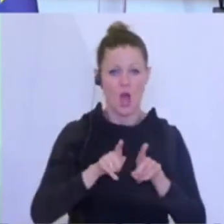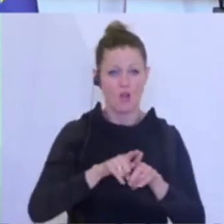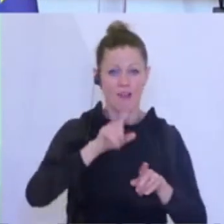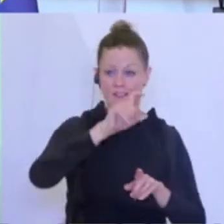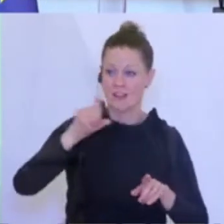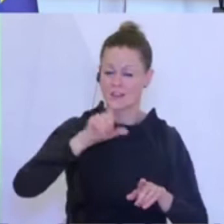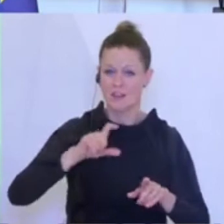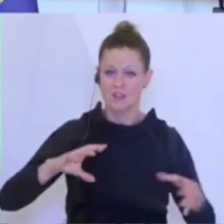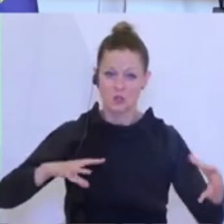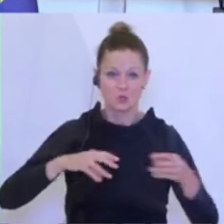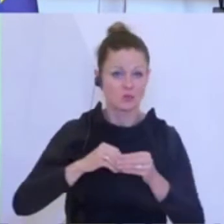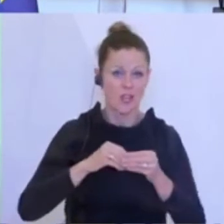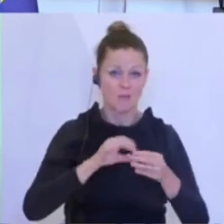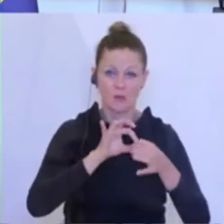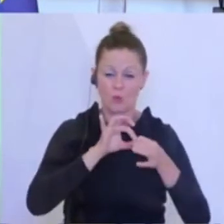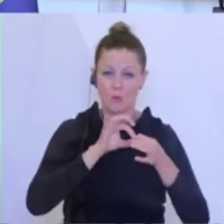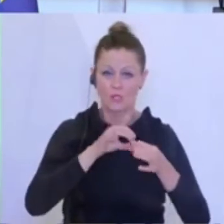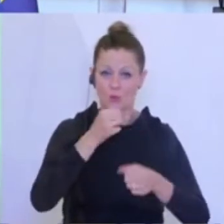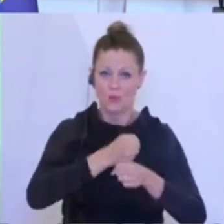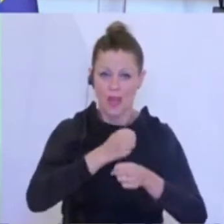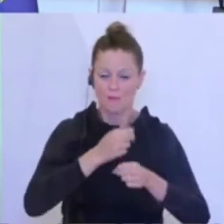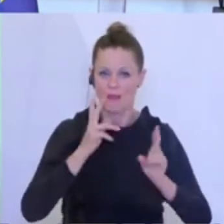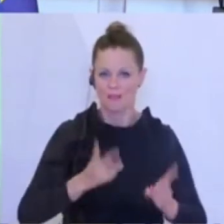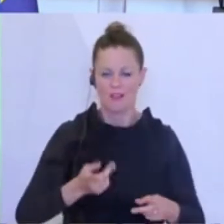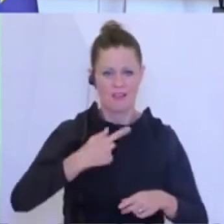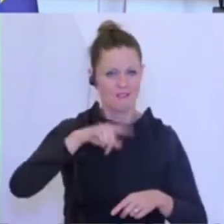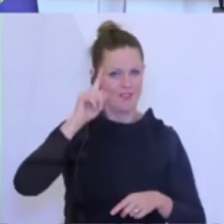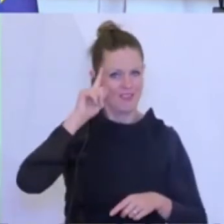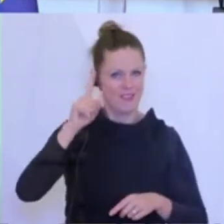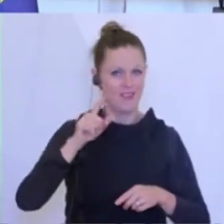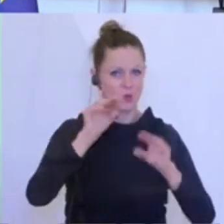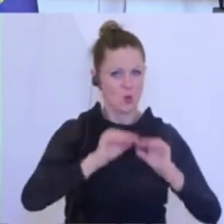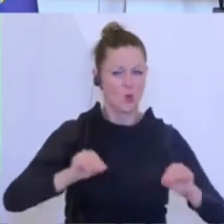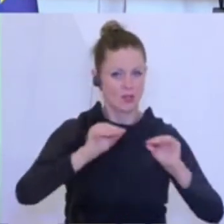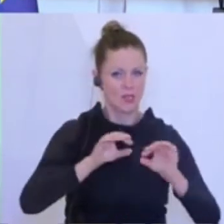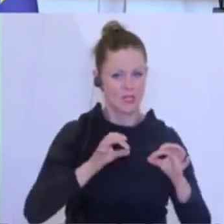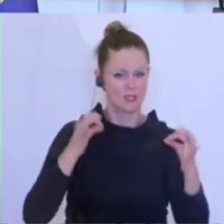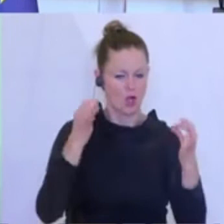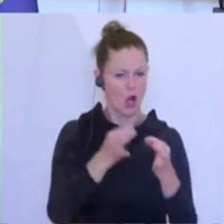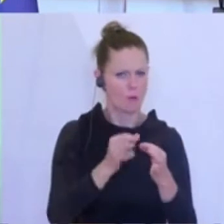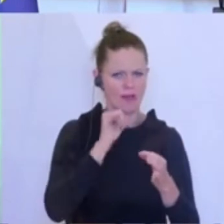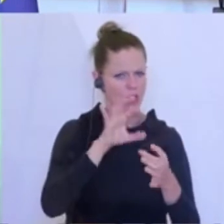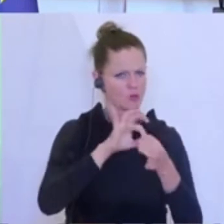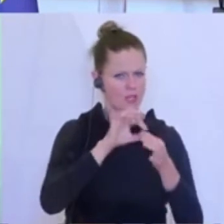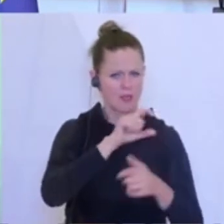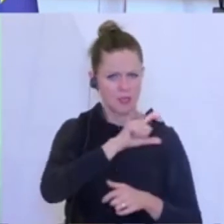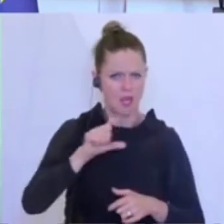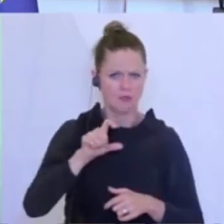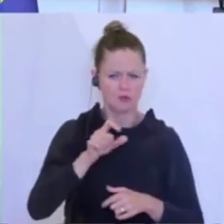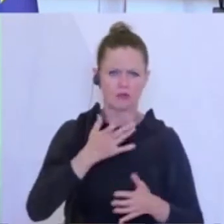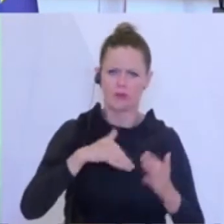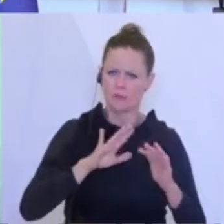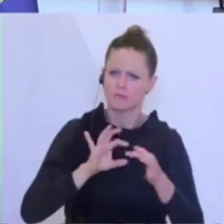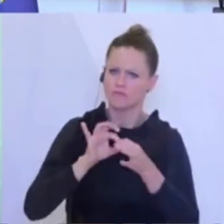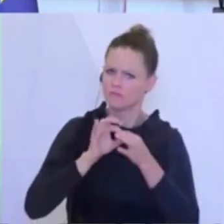Kooperationen zu erreichen. Wir denken an Unterrichtsräume, die nicht einer Klasse zugeordnet werden, sondern einem Unterrichtsfach.